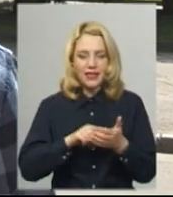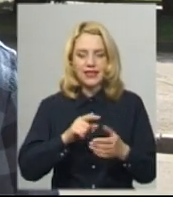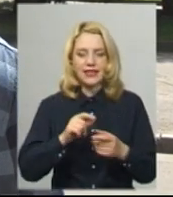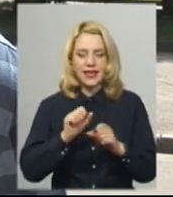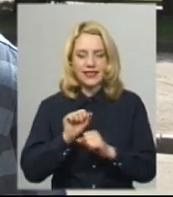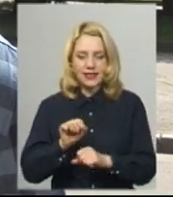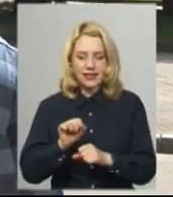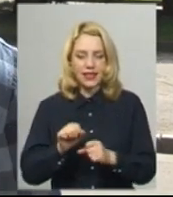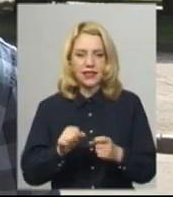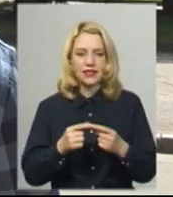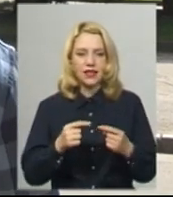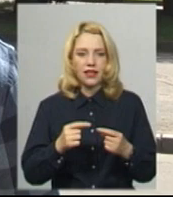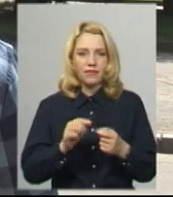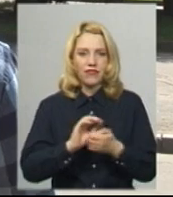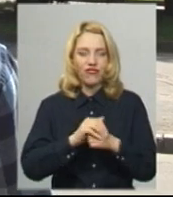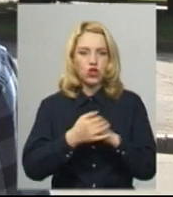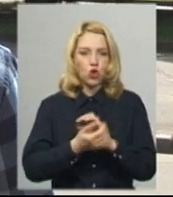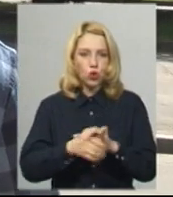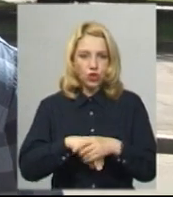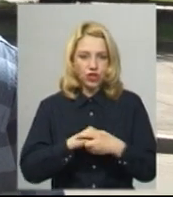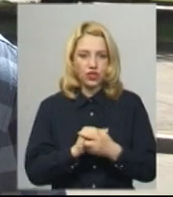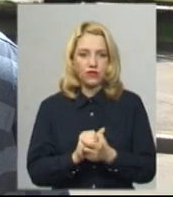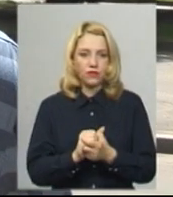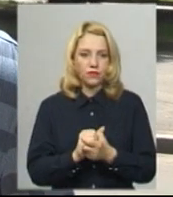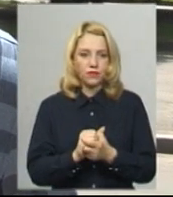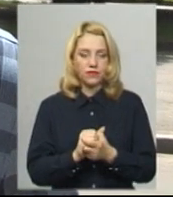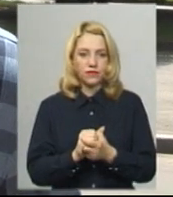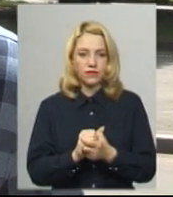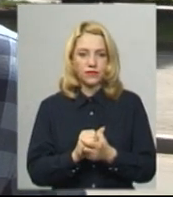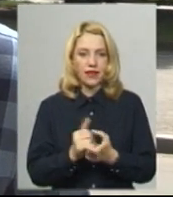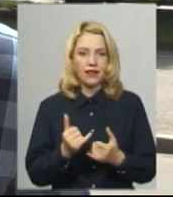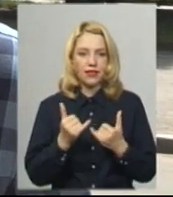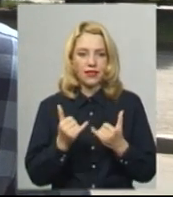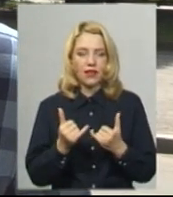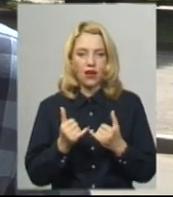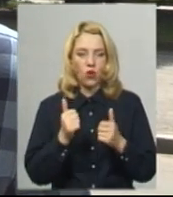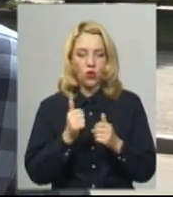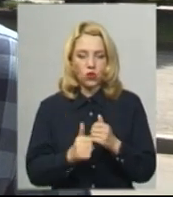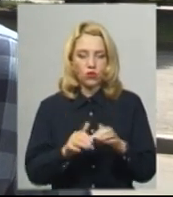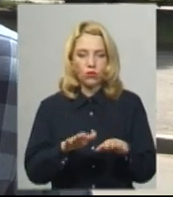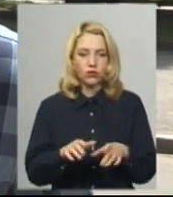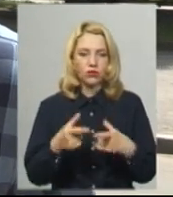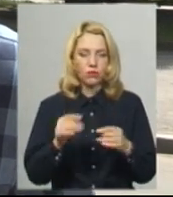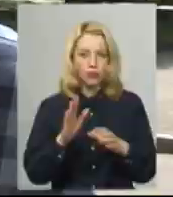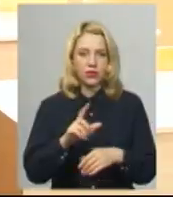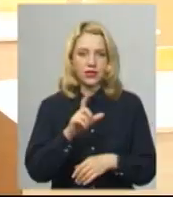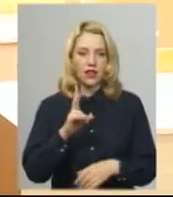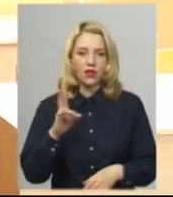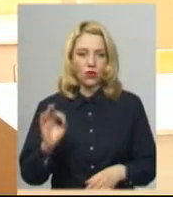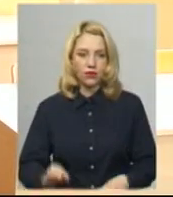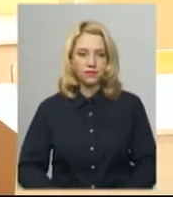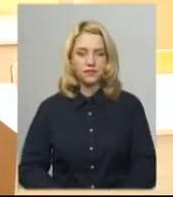засобів, де з розчинів безпосередньо для кожного пункту, де буде проходити зовнішнє незалежне оцінювання.